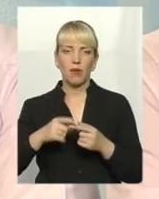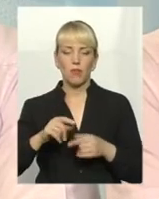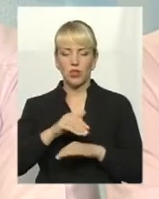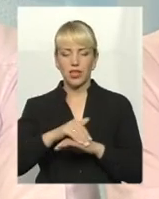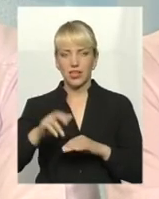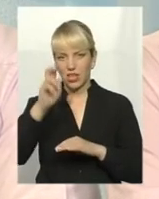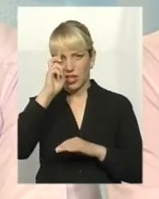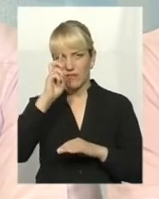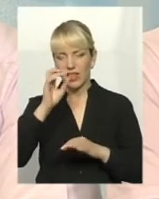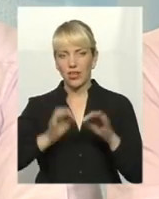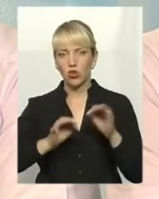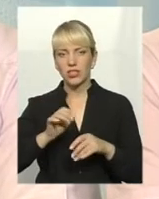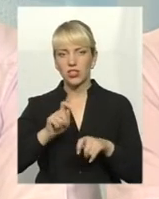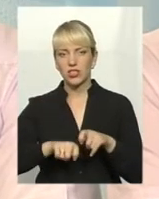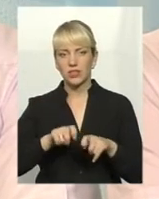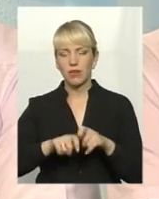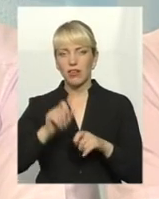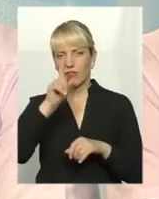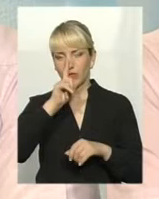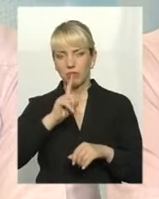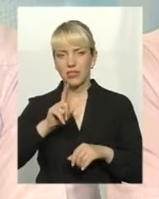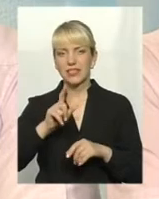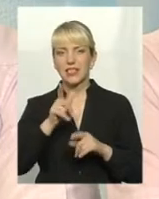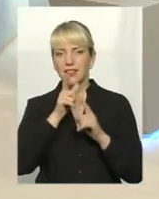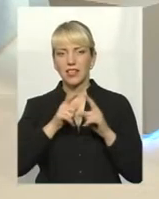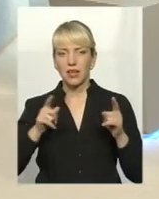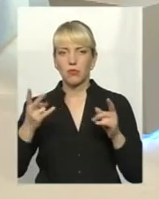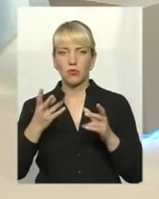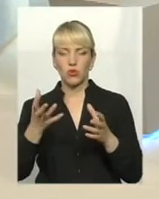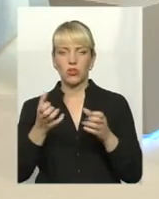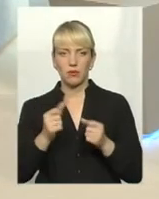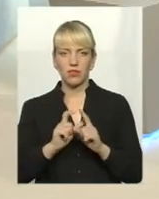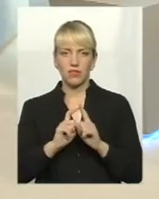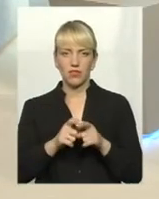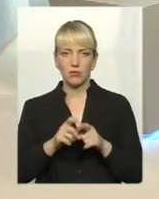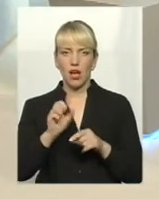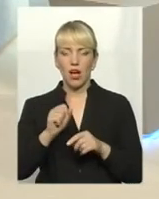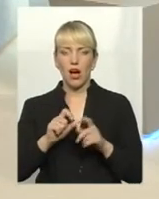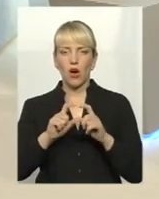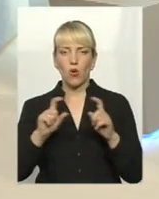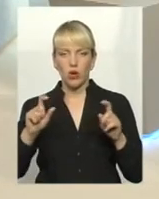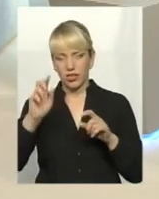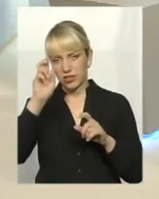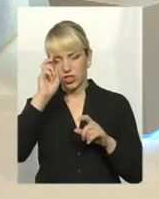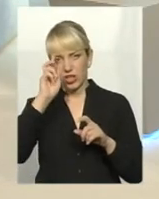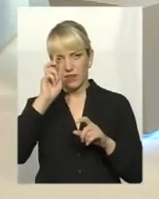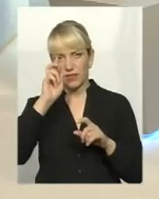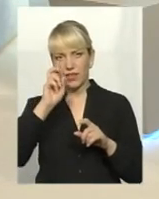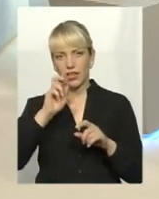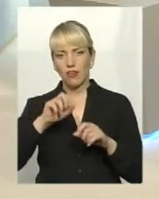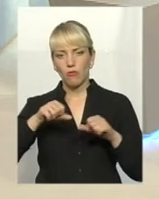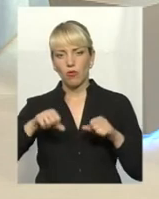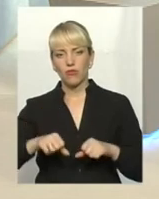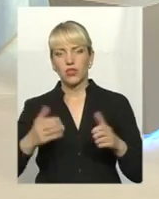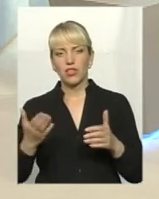екологічної інспекції, і місничний термін, вона має отримати відповідь. А орган повноваження,